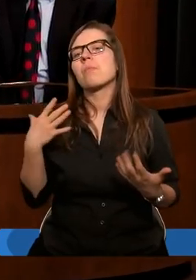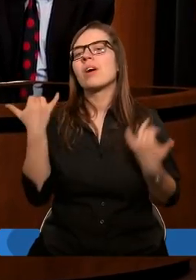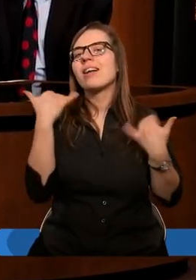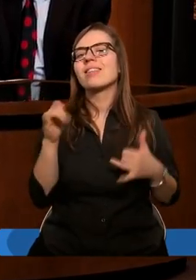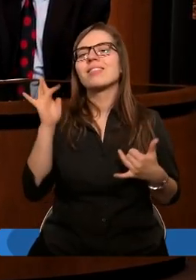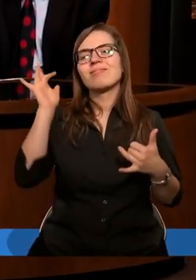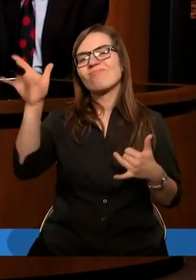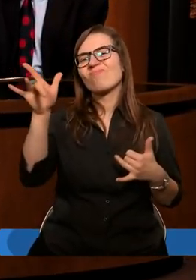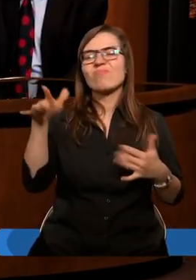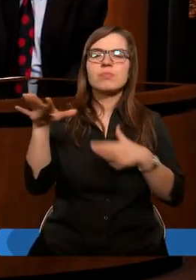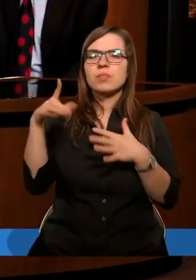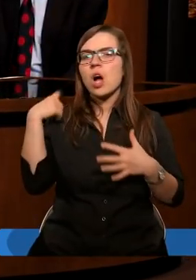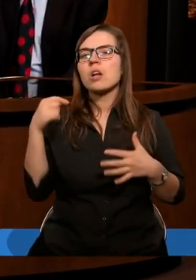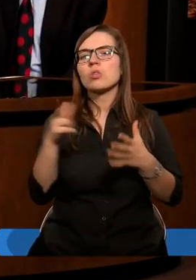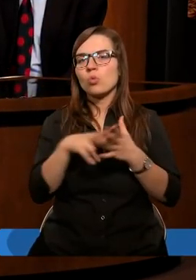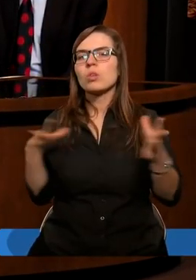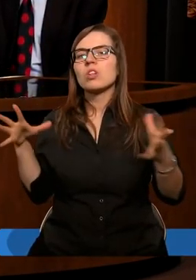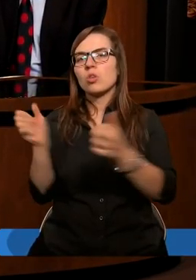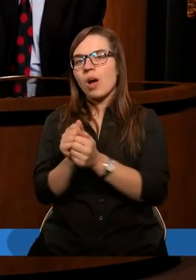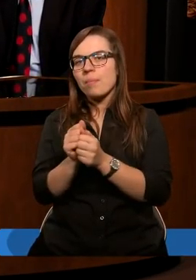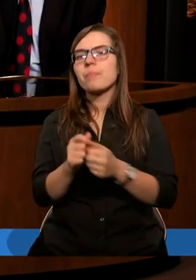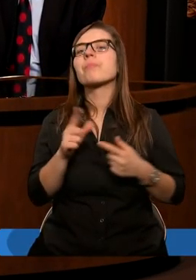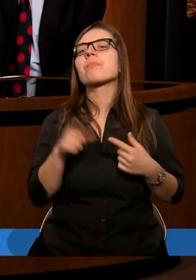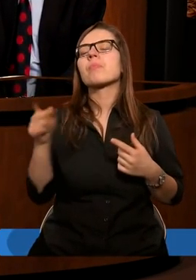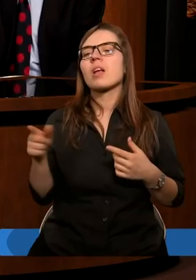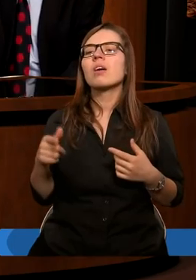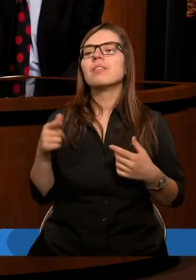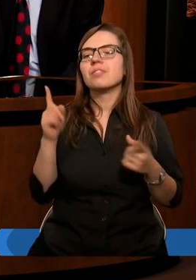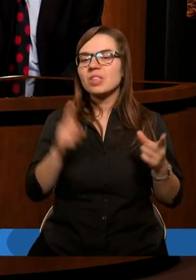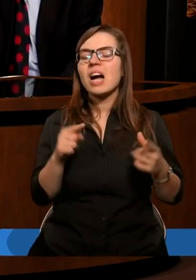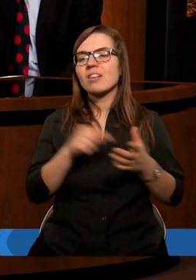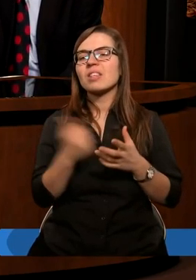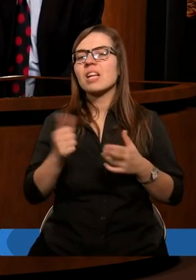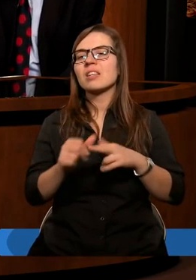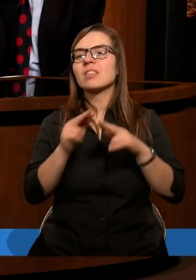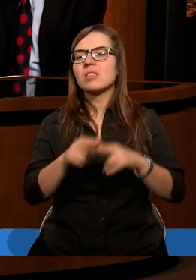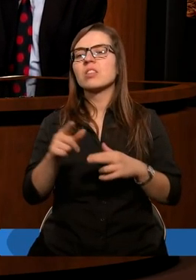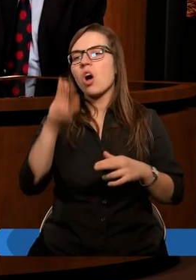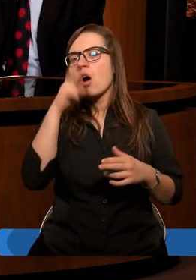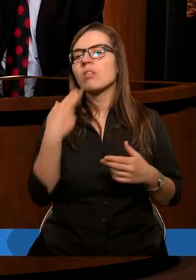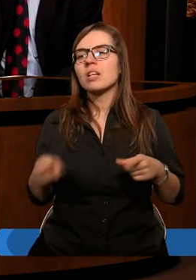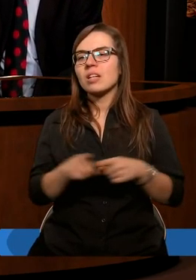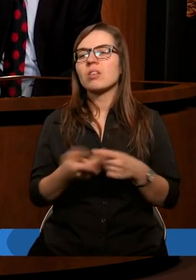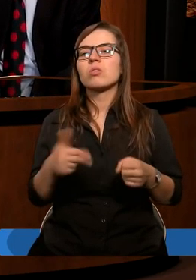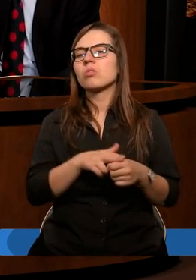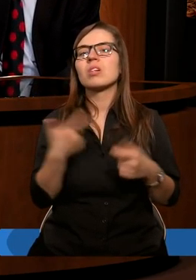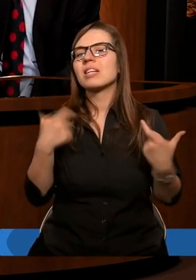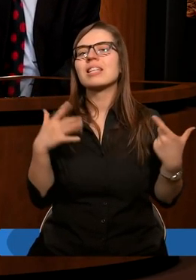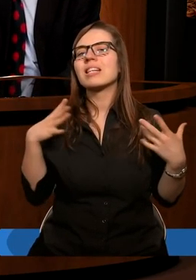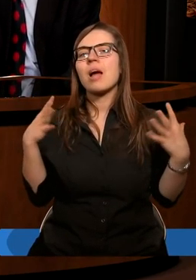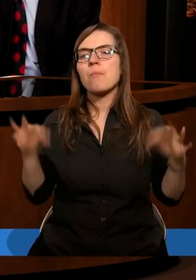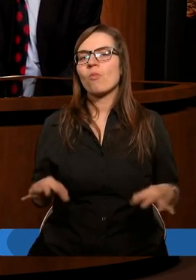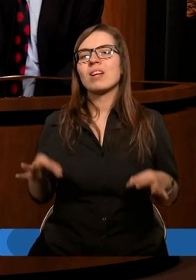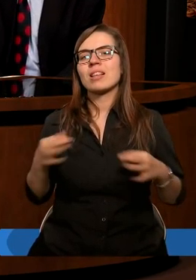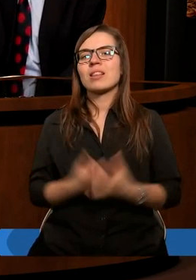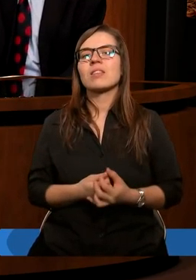partyzant, którego złapali. No ale chcieli wszystkich mężczyzn z tej wiosce zabić i ojca też, który nic nie był